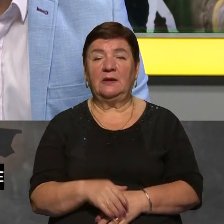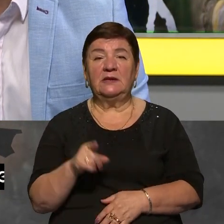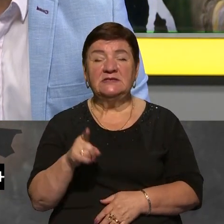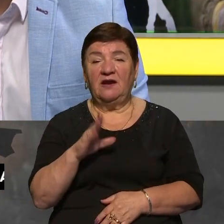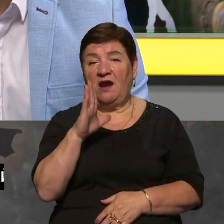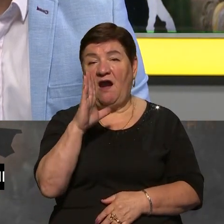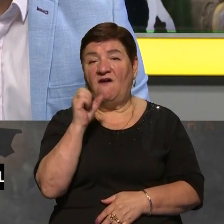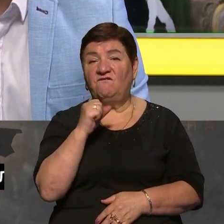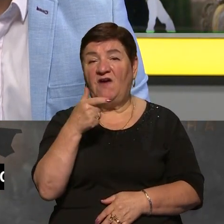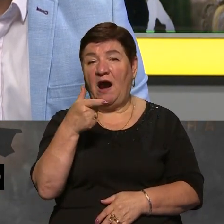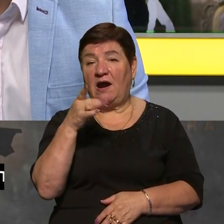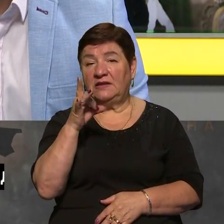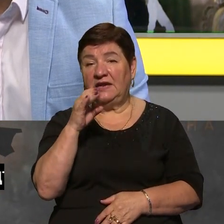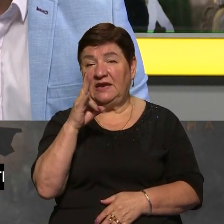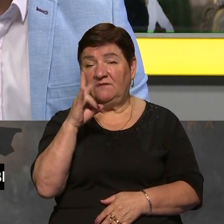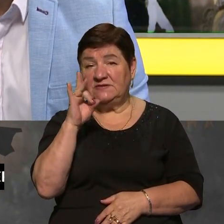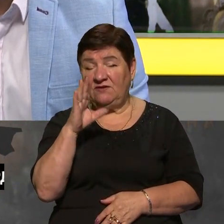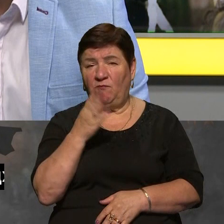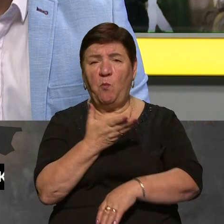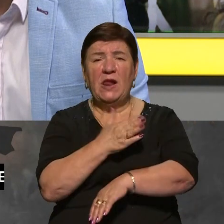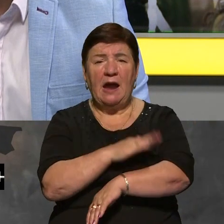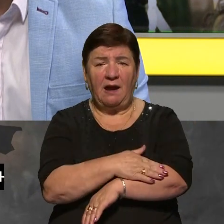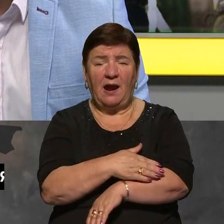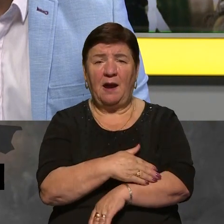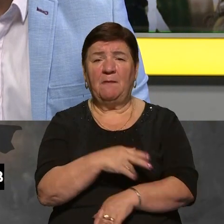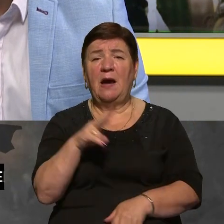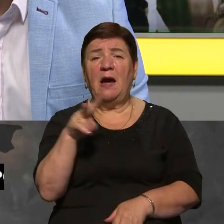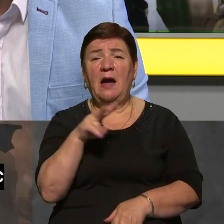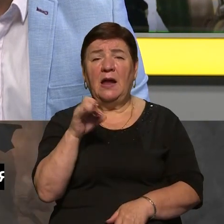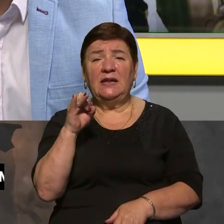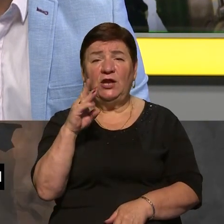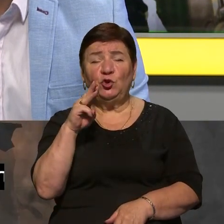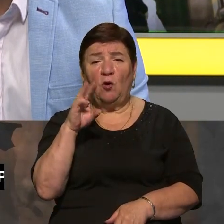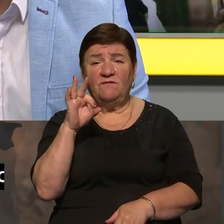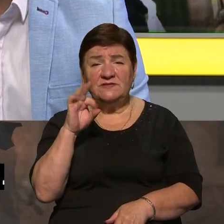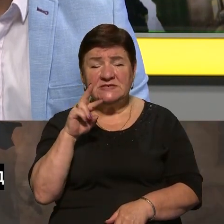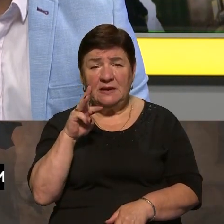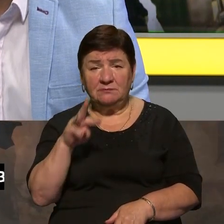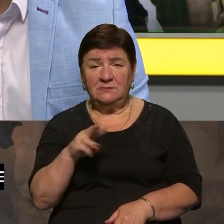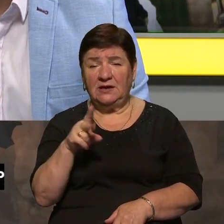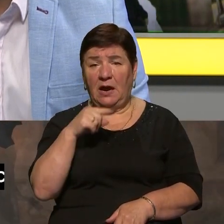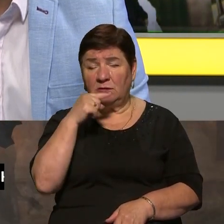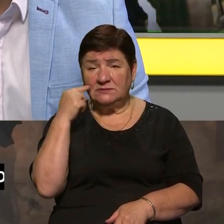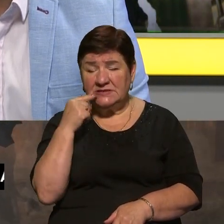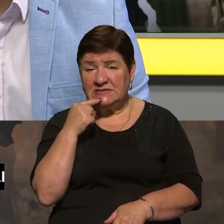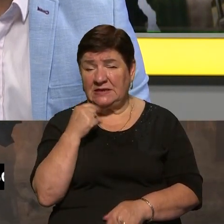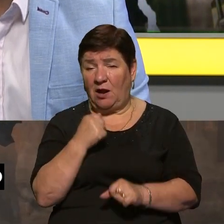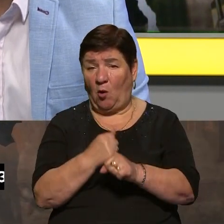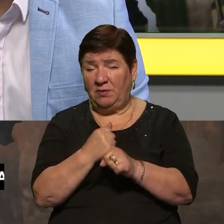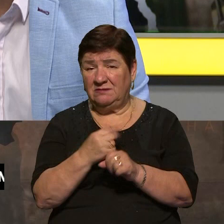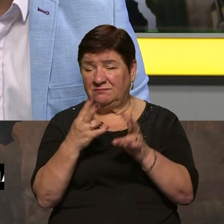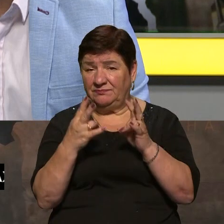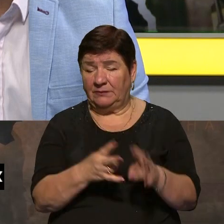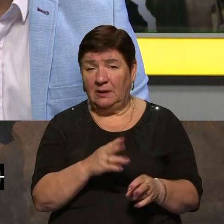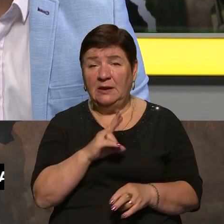вагнерів потрібно боятися полякам, литовцям, тому що ось ті провокації, які вчиняє Російська Федерація, і які не